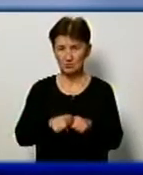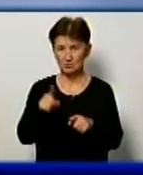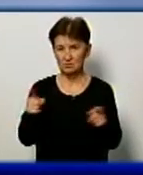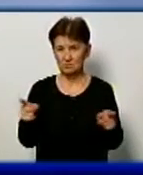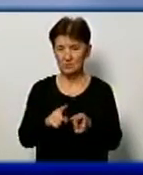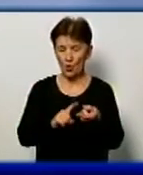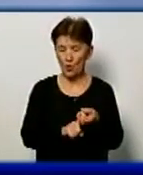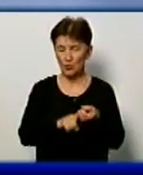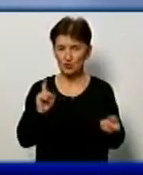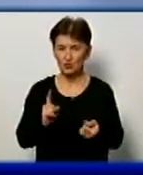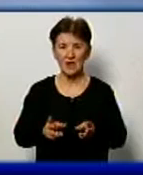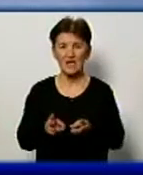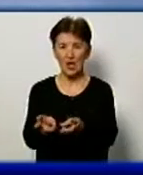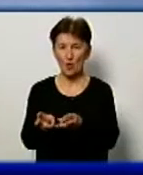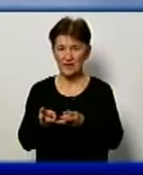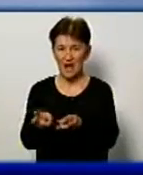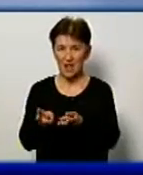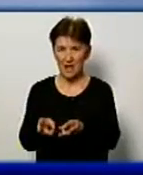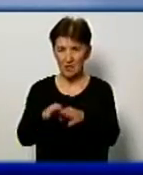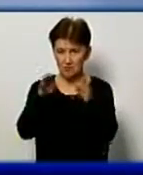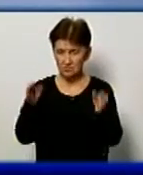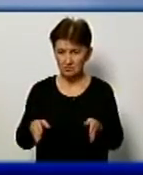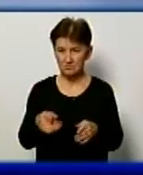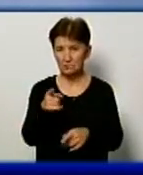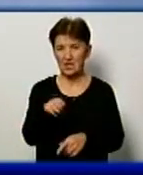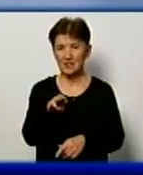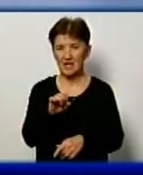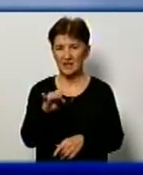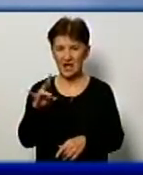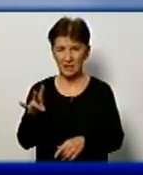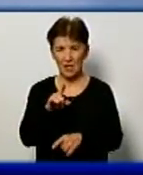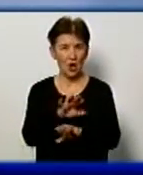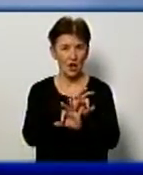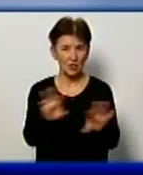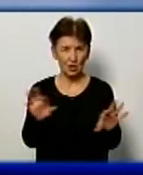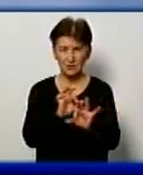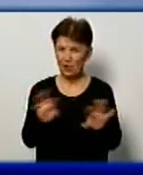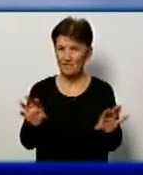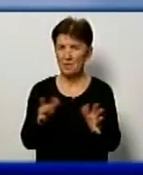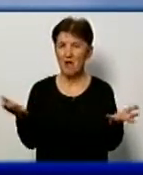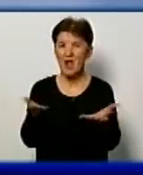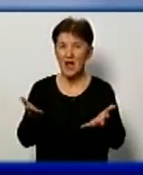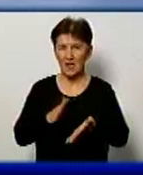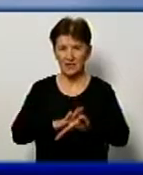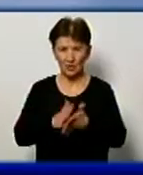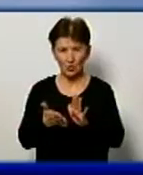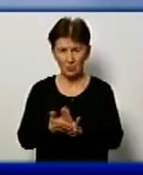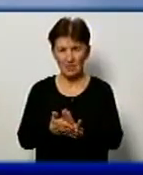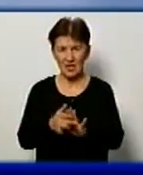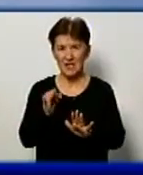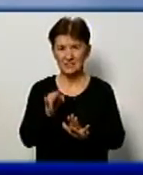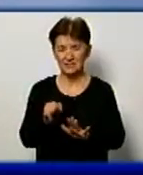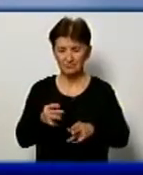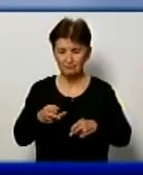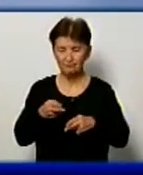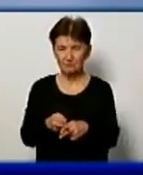відключать котельні підприємства Кіровоград Тепло. Анатолій Таран досповів знімальній групі Суспільного, яка ситуація з отриманням дозволу на